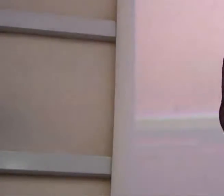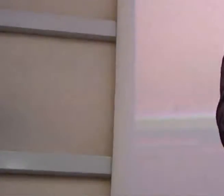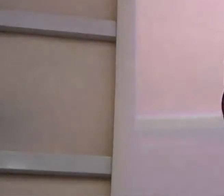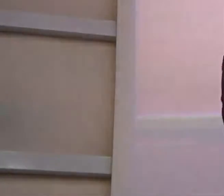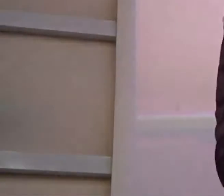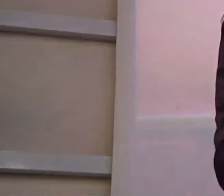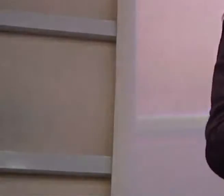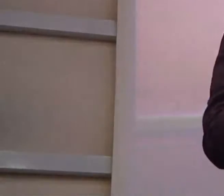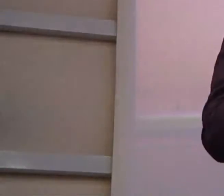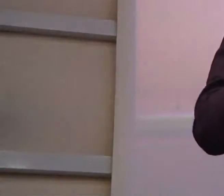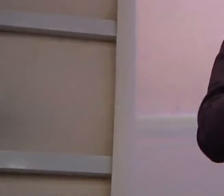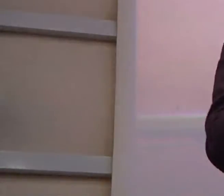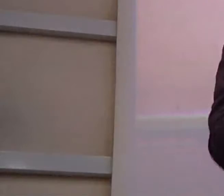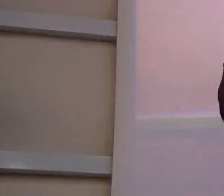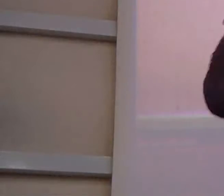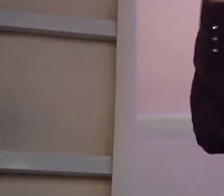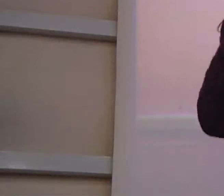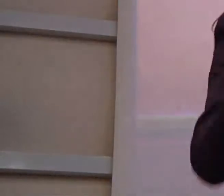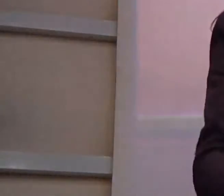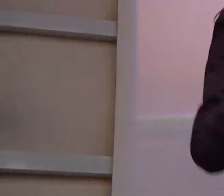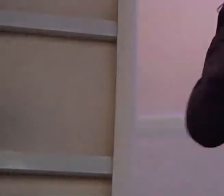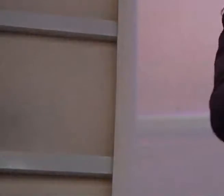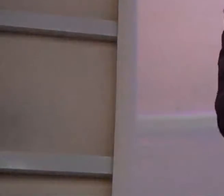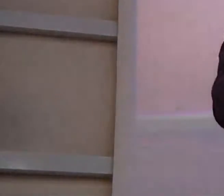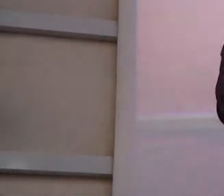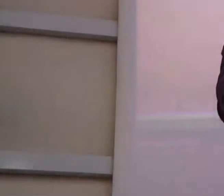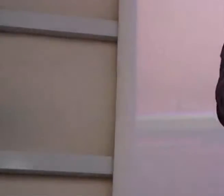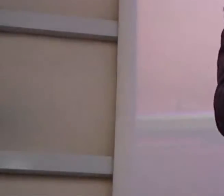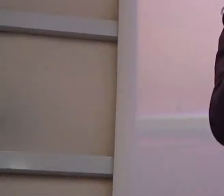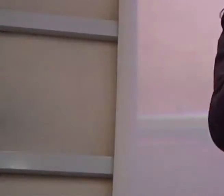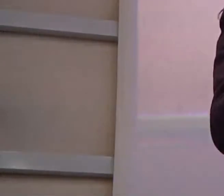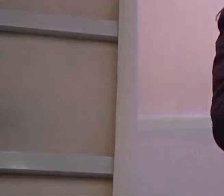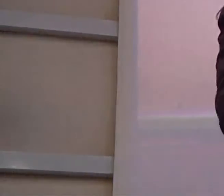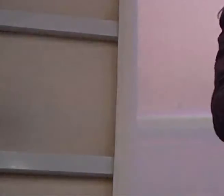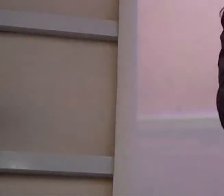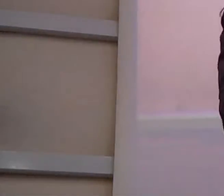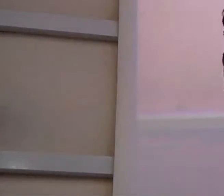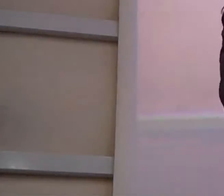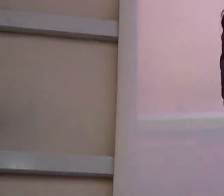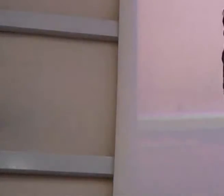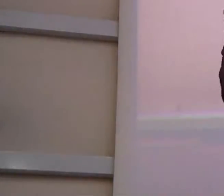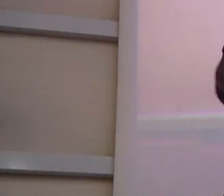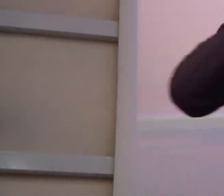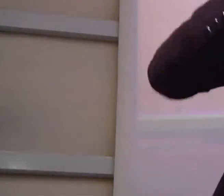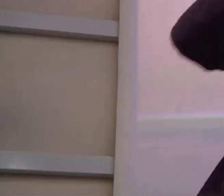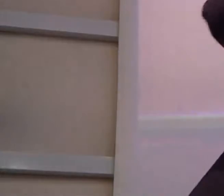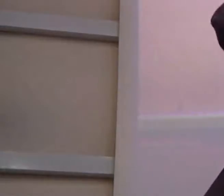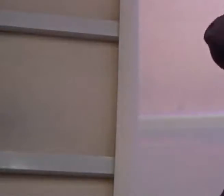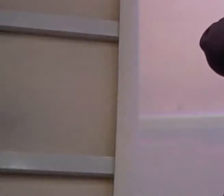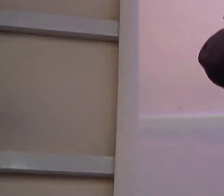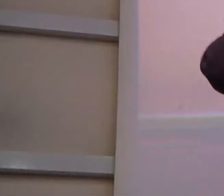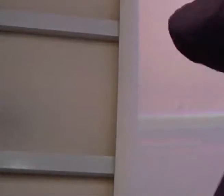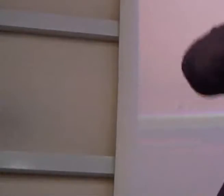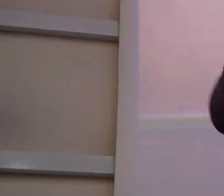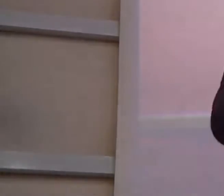nostro Paese e della cattiva qualità, delle pessime condizioni di lavoro nelle quali ci troviamo a